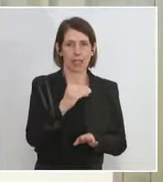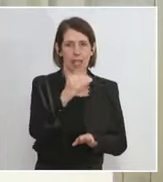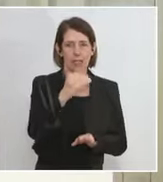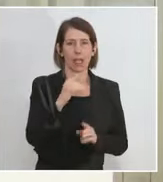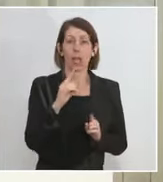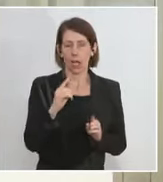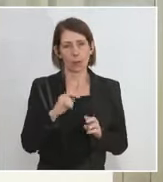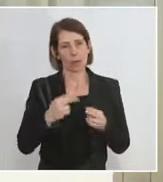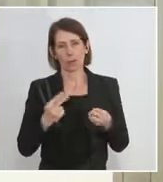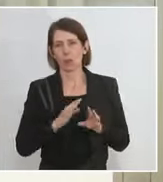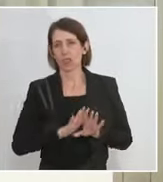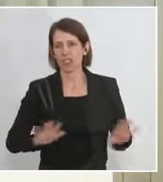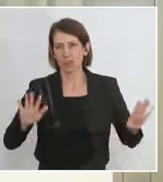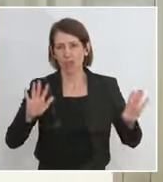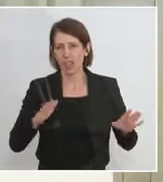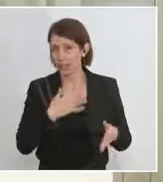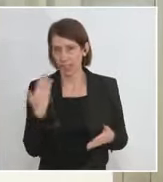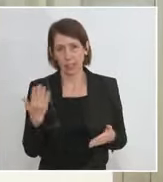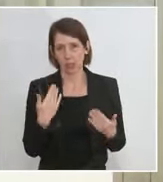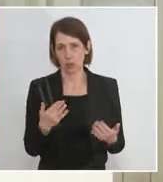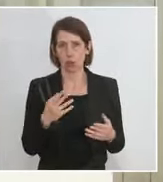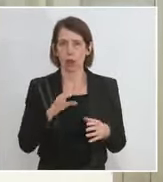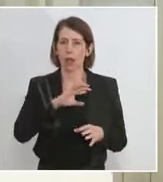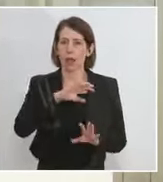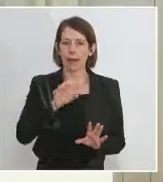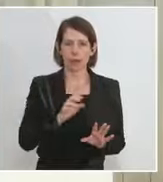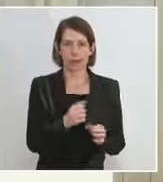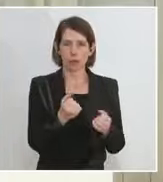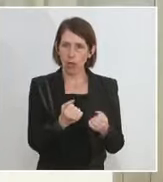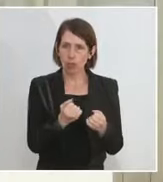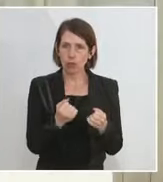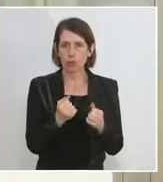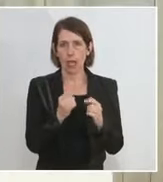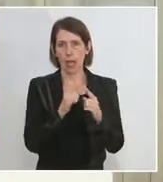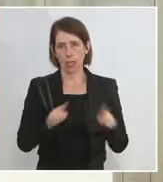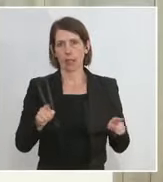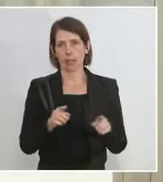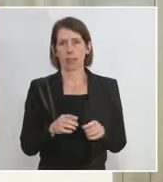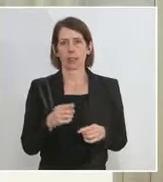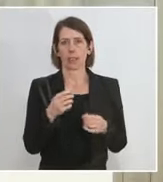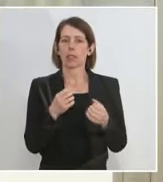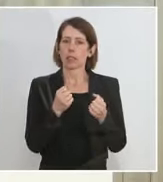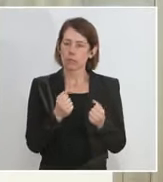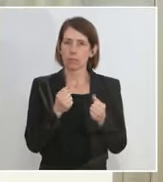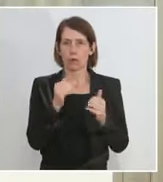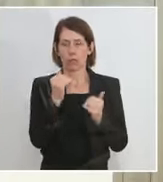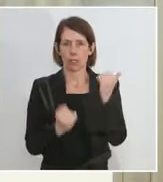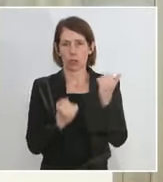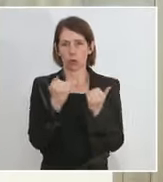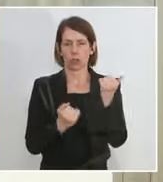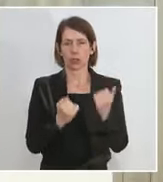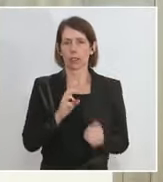Entwicklung. Wir haben regional extreme Unterschiede, Unterschiede, die sogar noch weiter auseinanderdriften, deutlich auseinanderdriften. Wir haben in